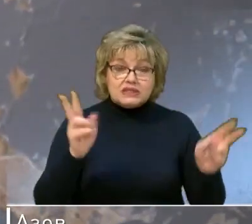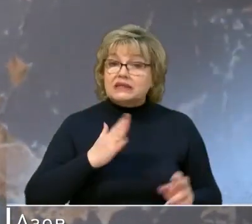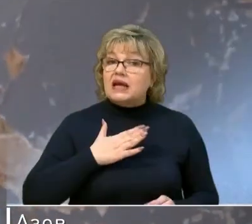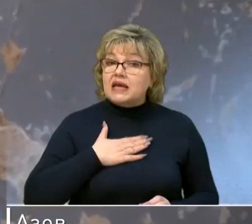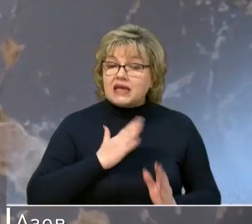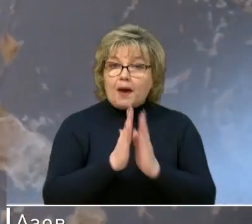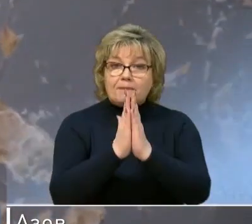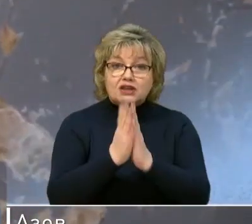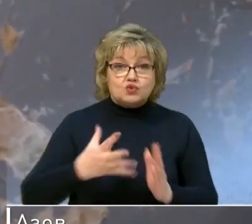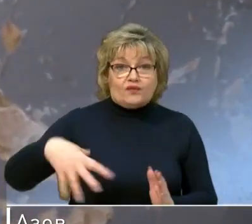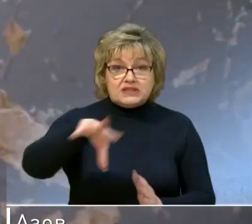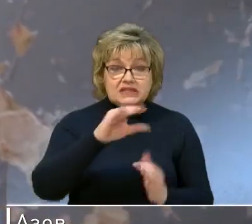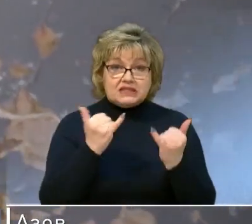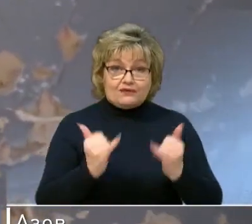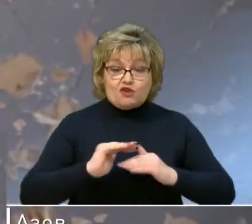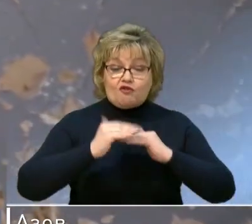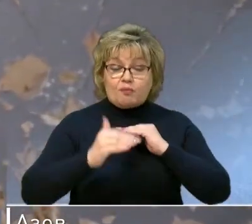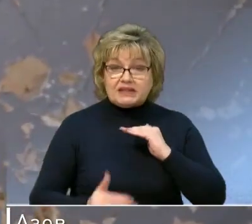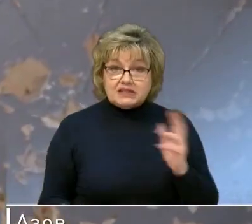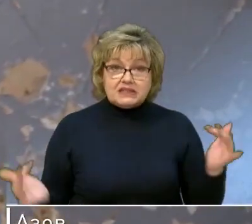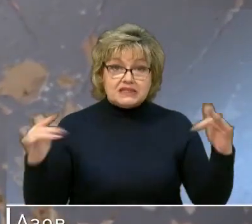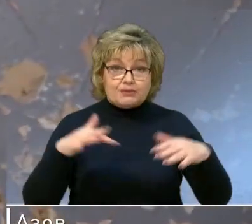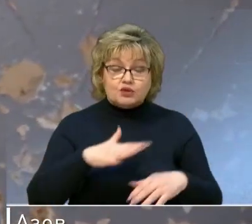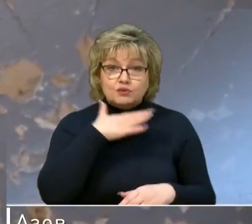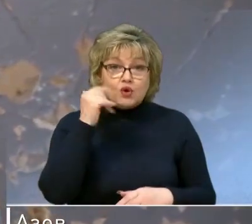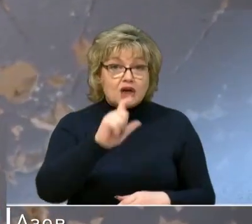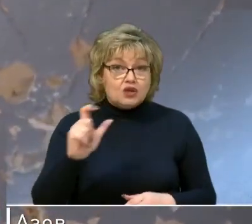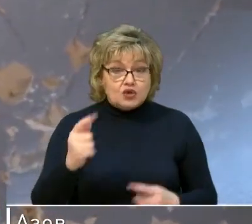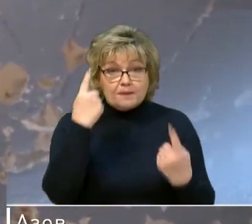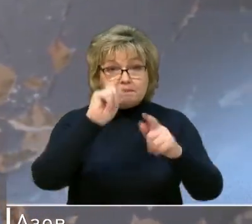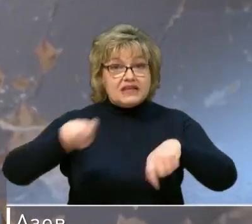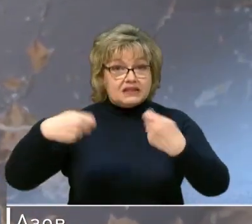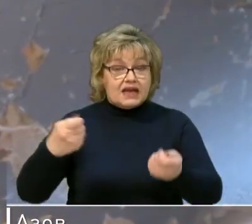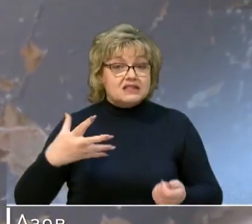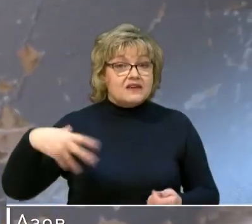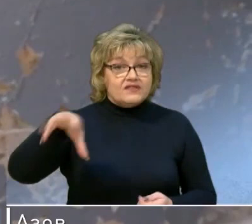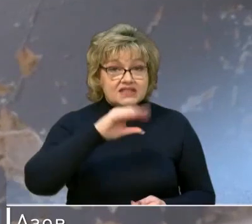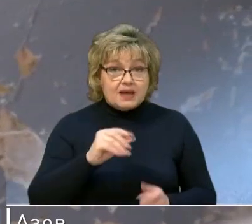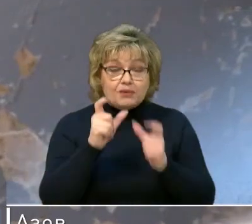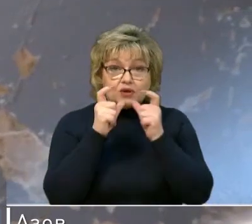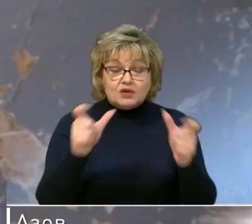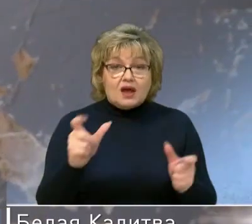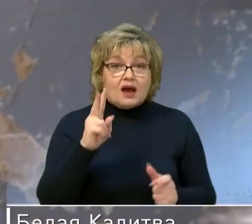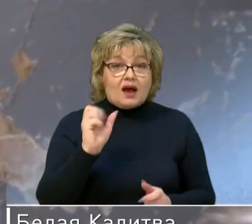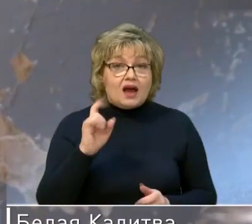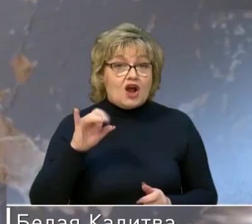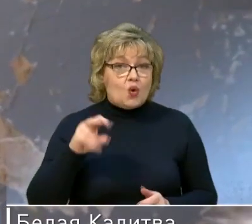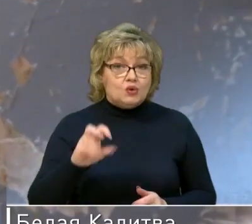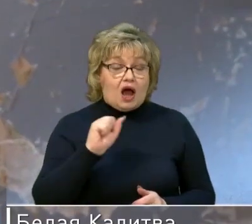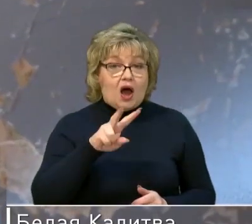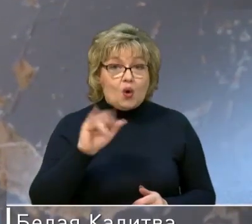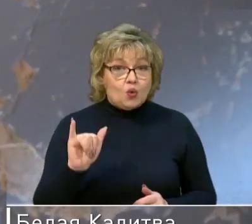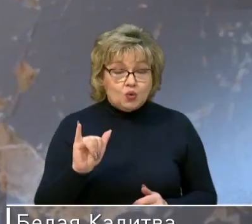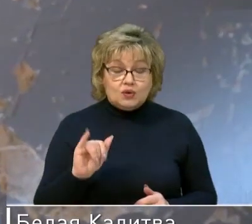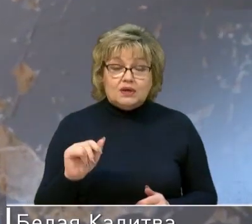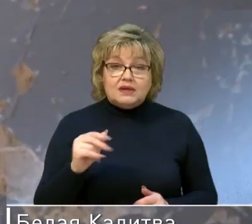прошу всех, сегодня в подъезде собралось много людей, передайте всем, передайте слово «караул», передайте слово «ау», не доводите